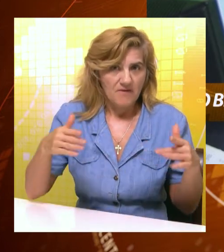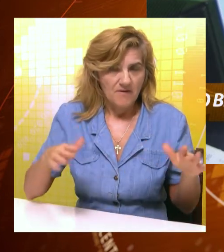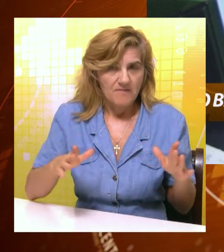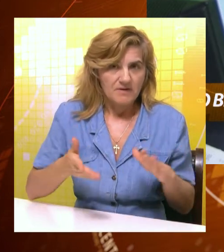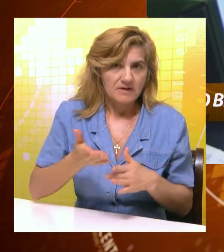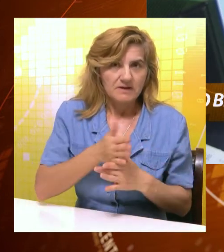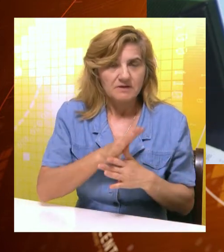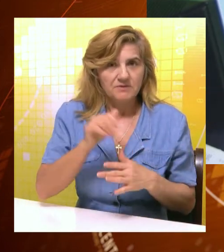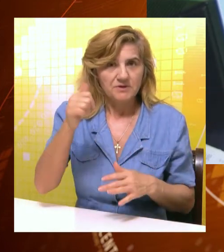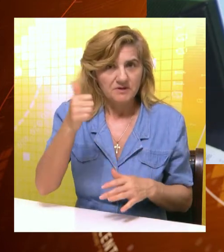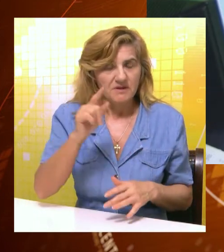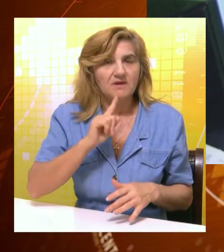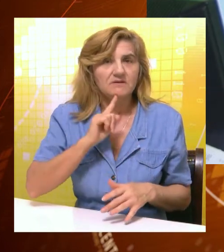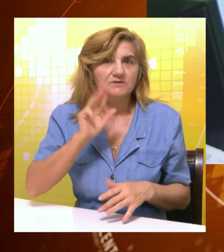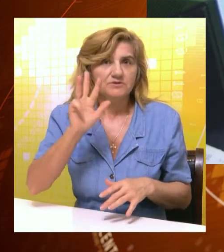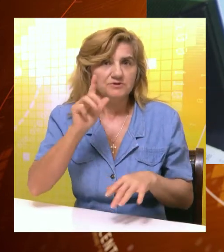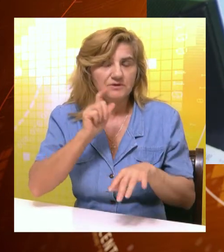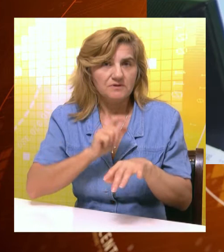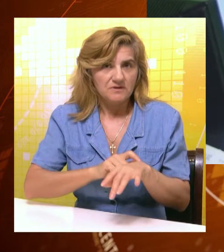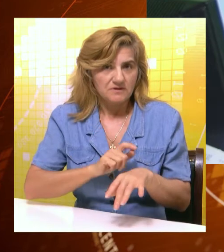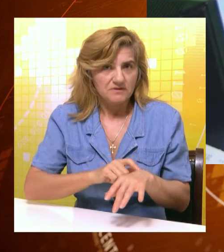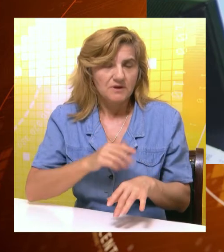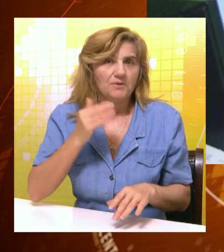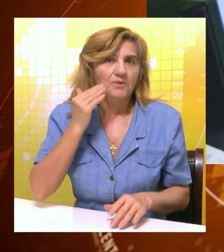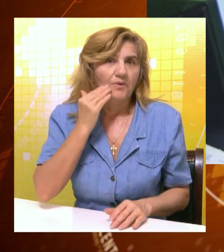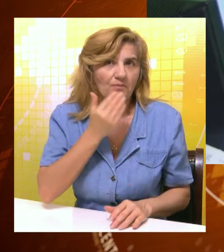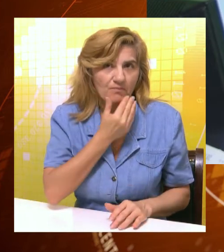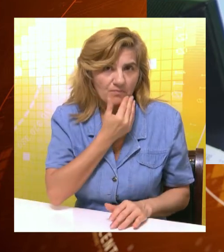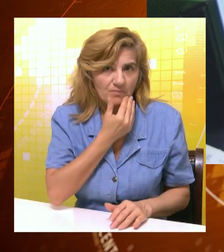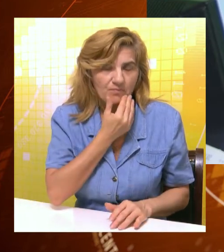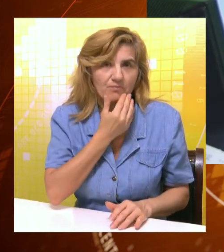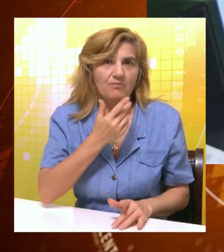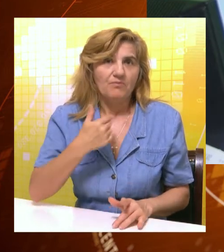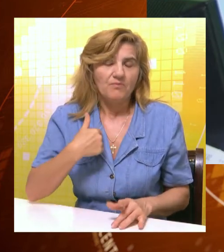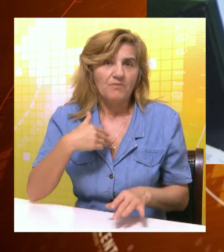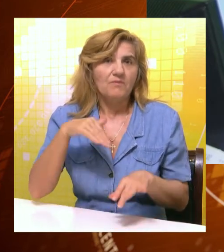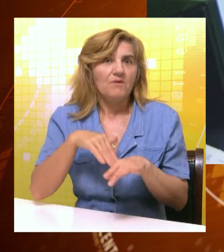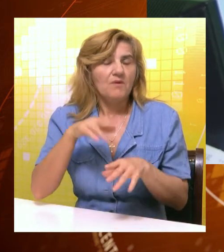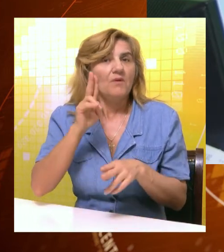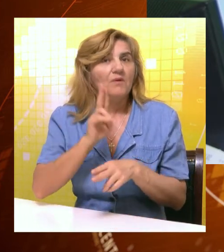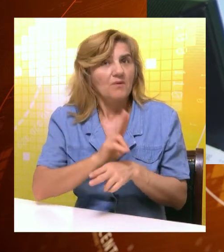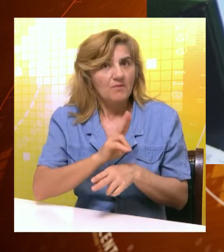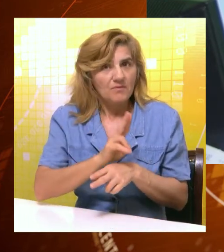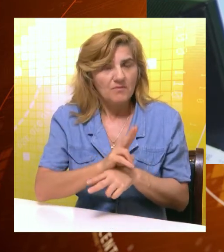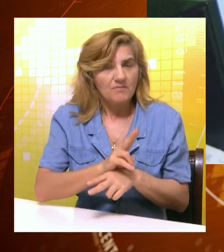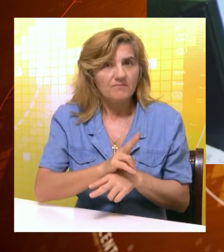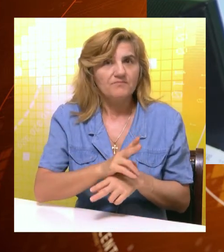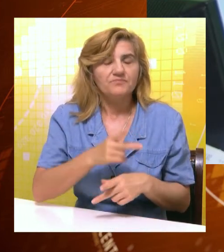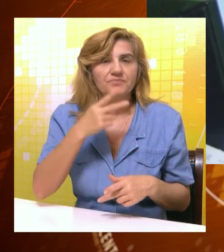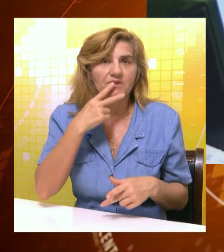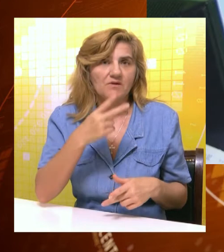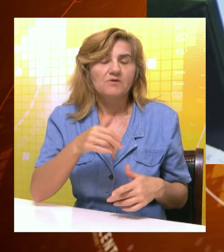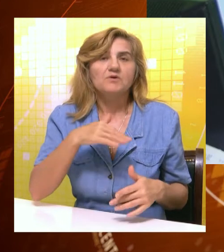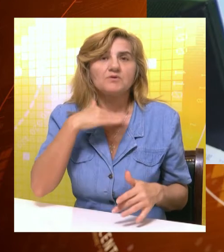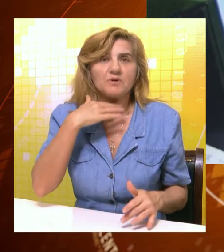znači između 11.00 i 4.00 popodne i da obrate pažnje na dodatavnu